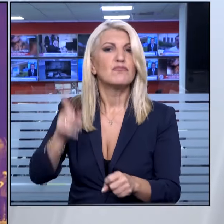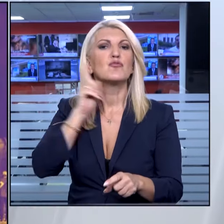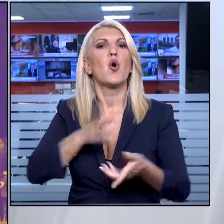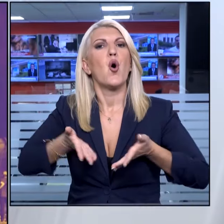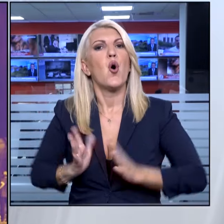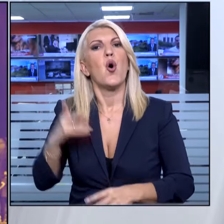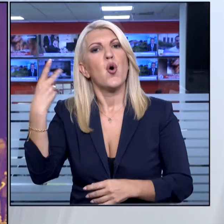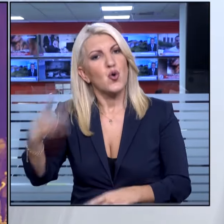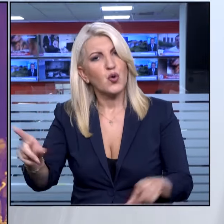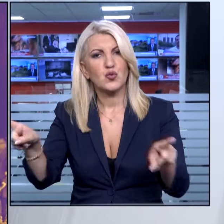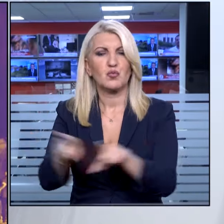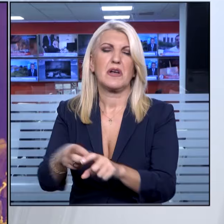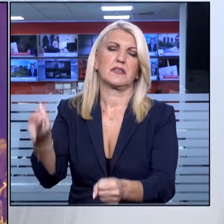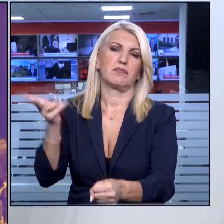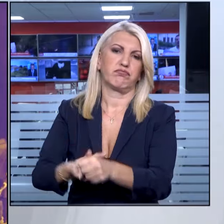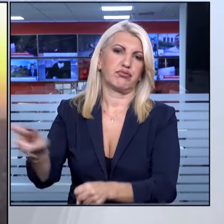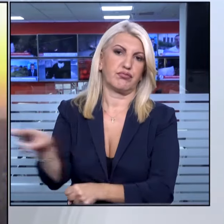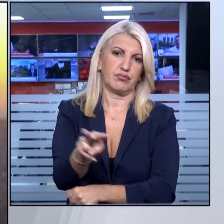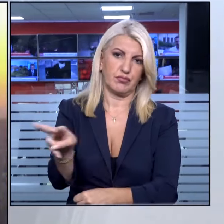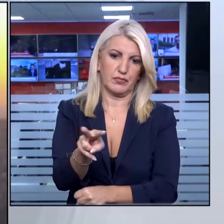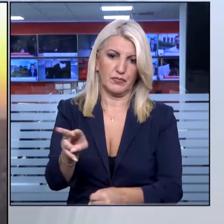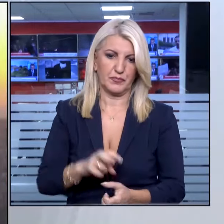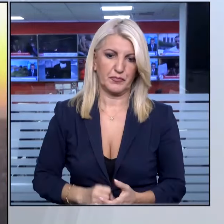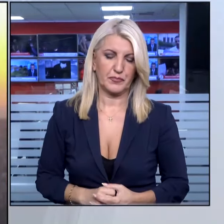Ζαϊνάμπ, σύμφωνα με Ισραηλινά μέσα.